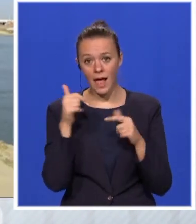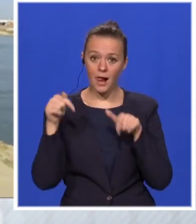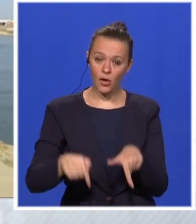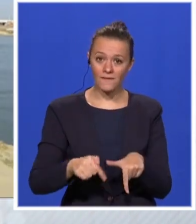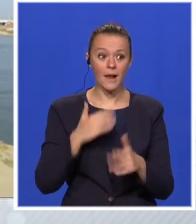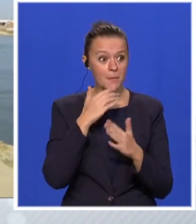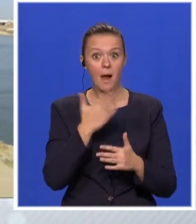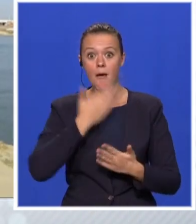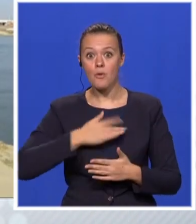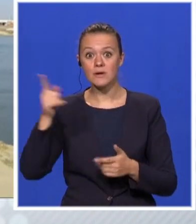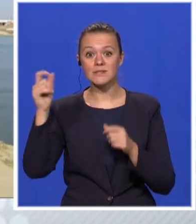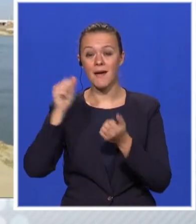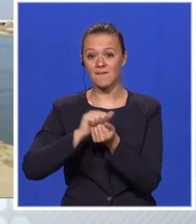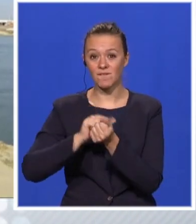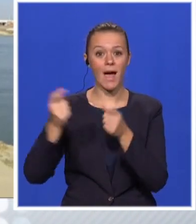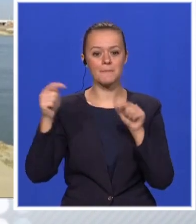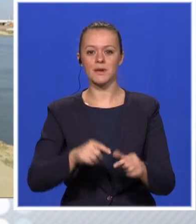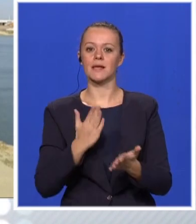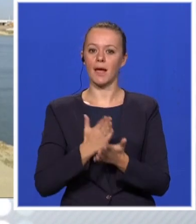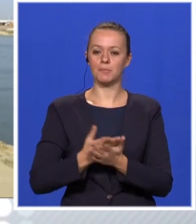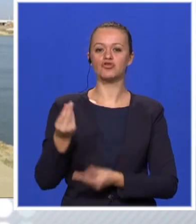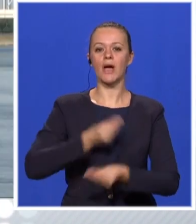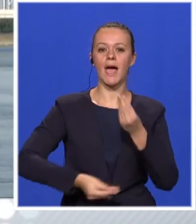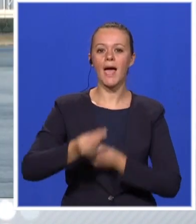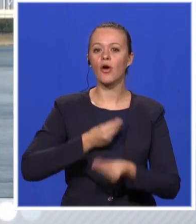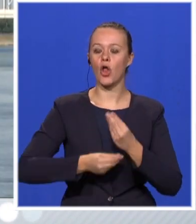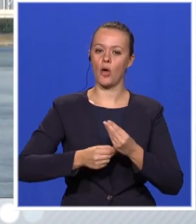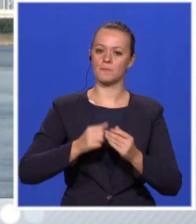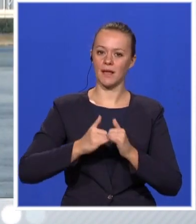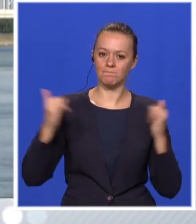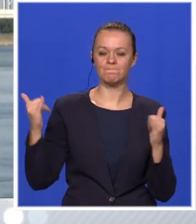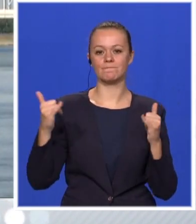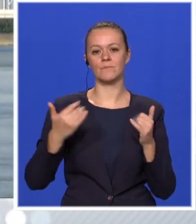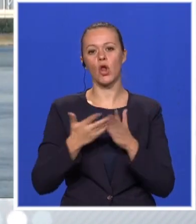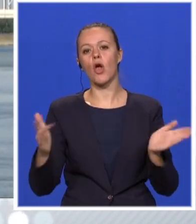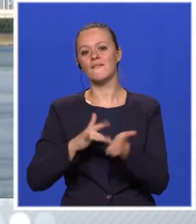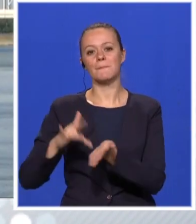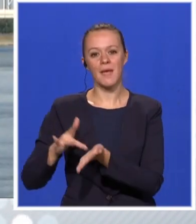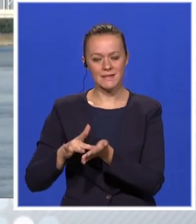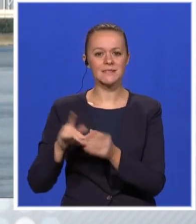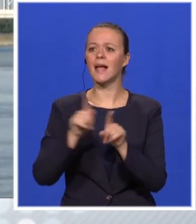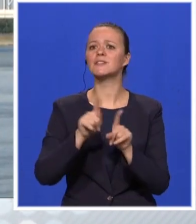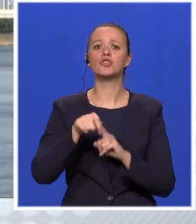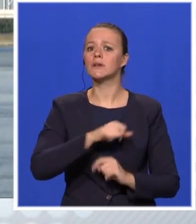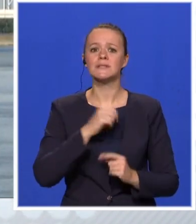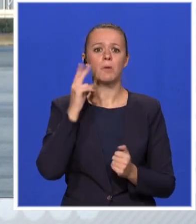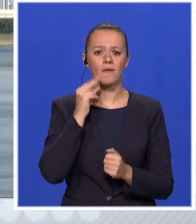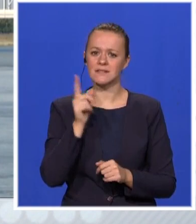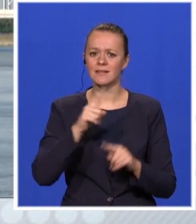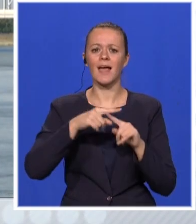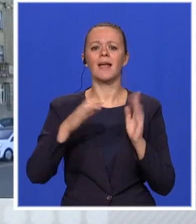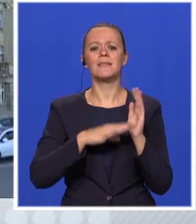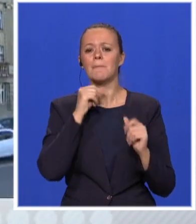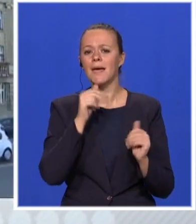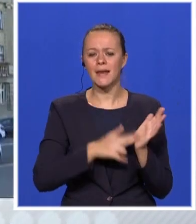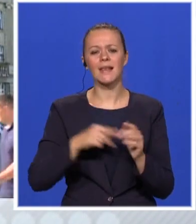rešili ekonomsku poziciju grada u jačanju otvarenja novih radnog mesta, ali to nije samo priča za Novi Sad, to vam je priča i za Temerin, i Titeli, i